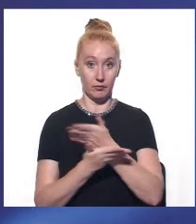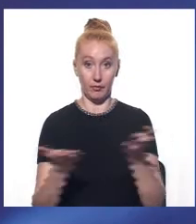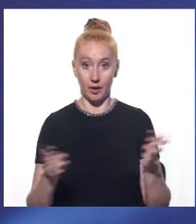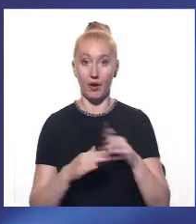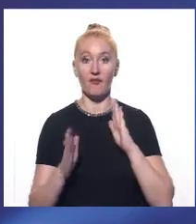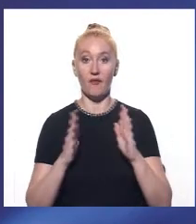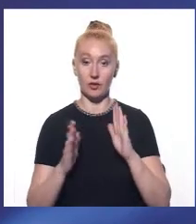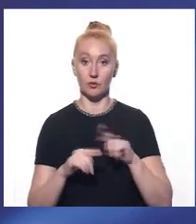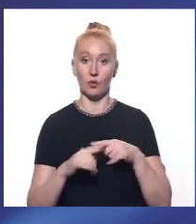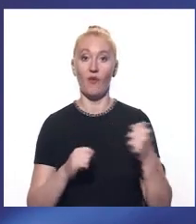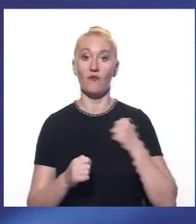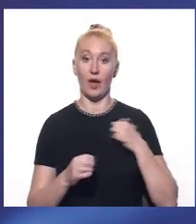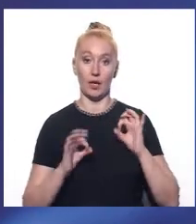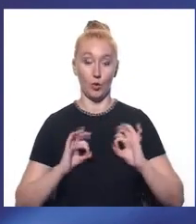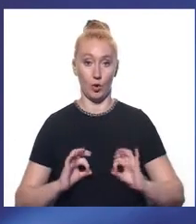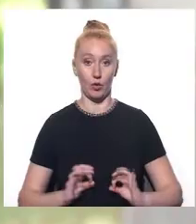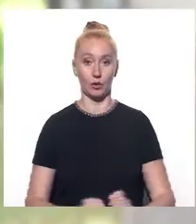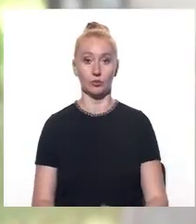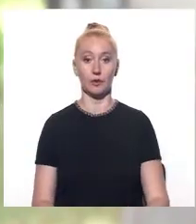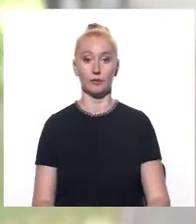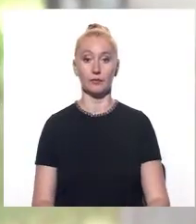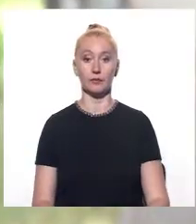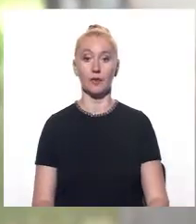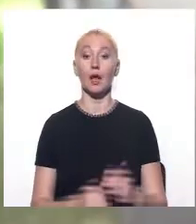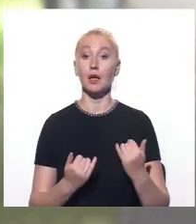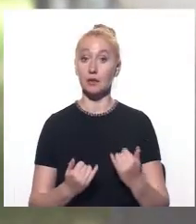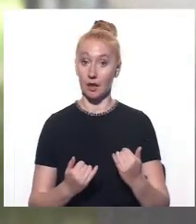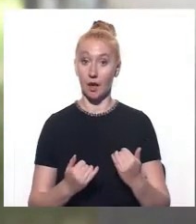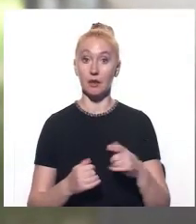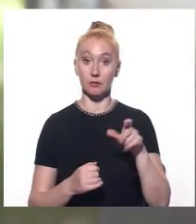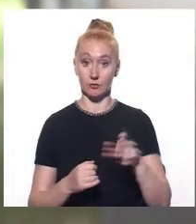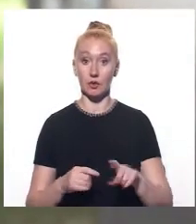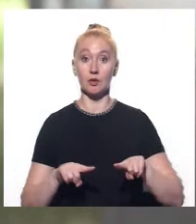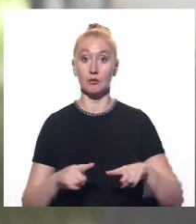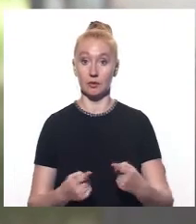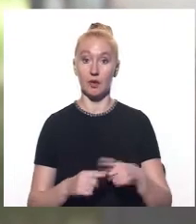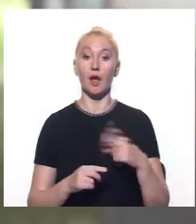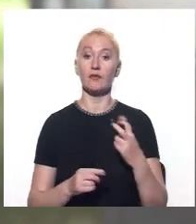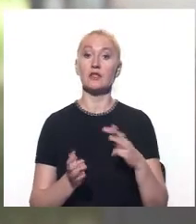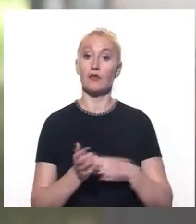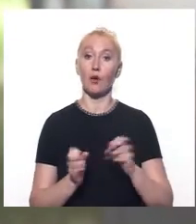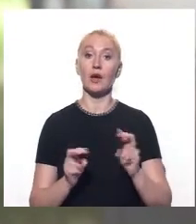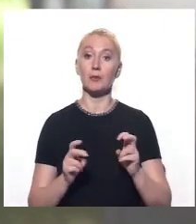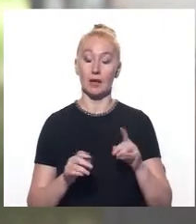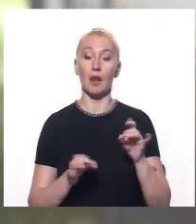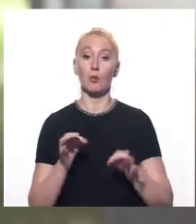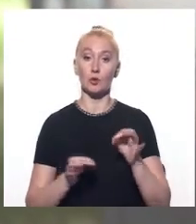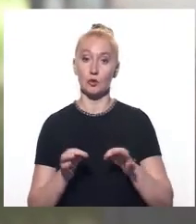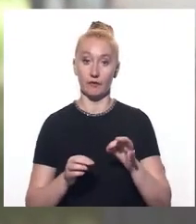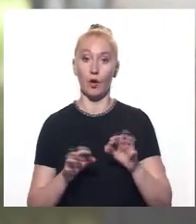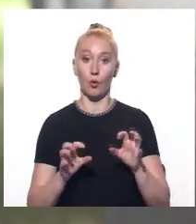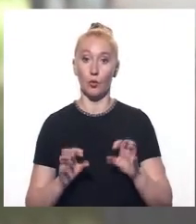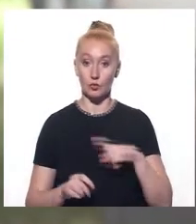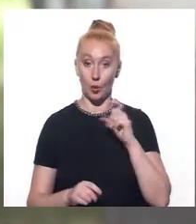фейсбук-сторінці військової прокуратури. Наразі чоловіка затримано порядку статті 208 Кримінально-процесуального кодексу